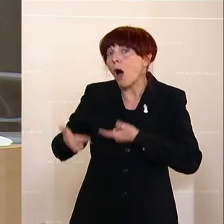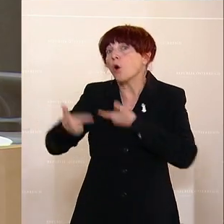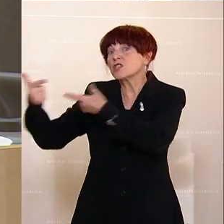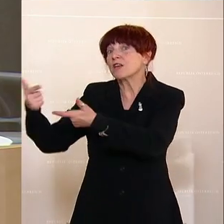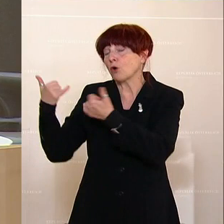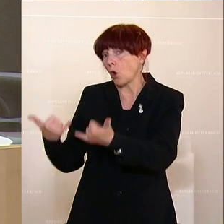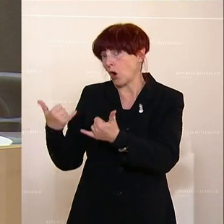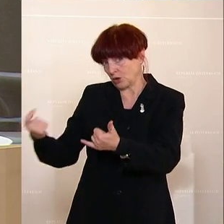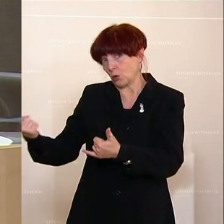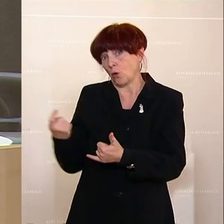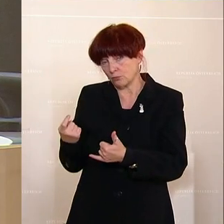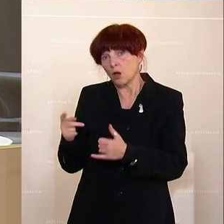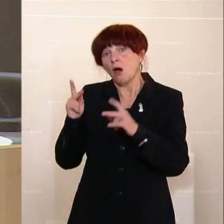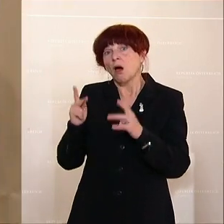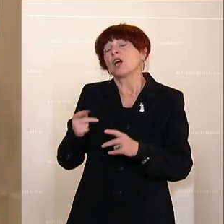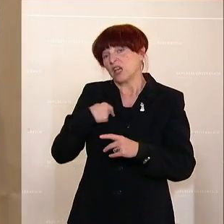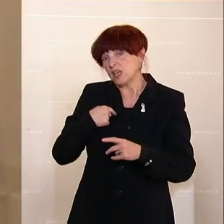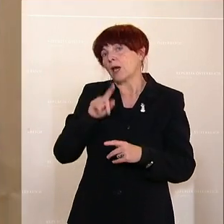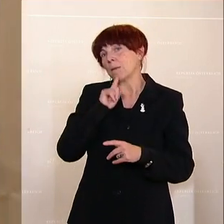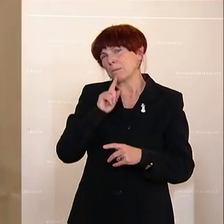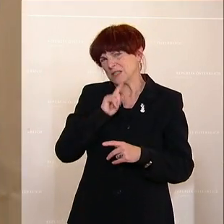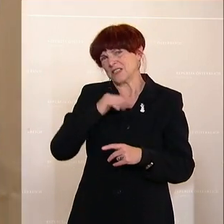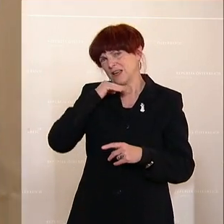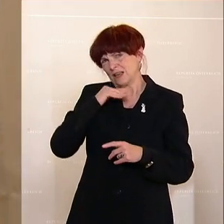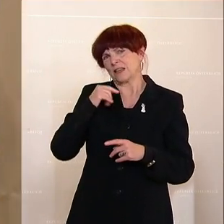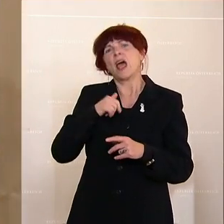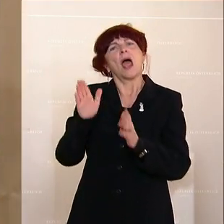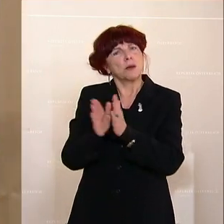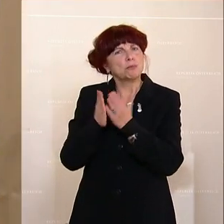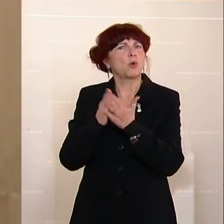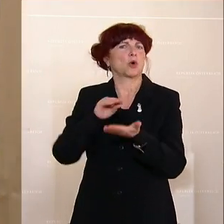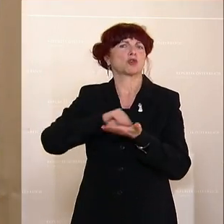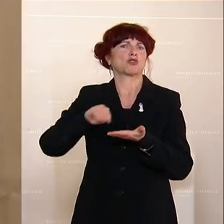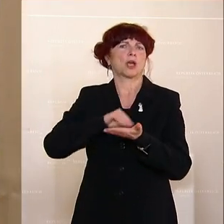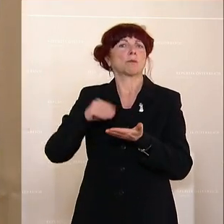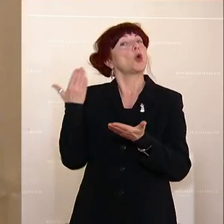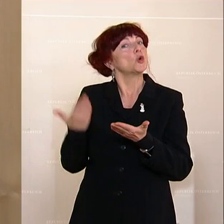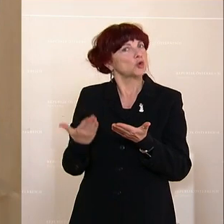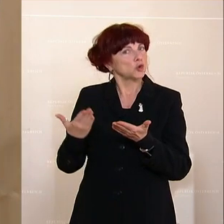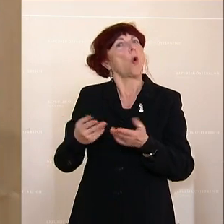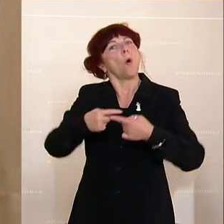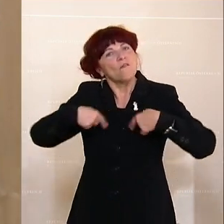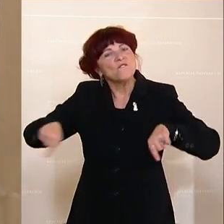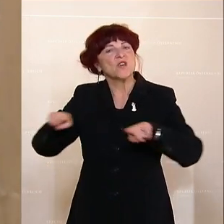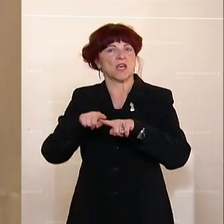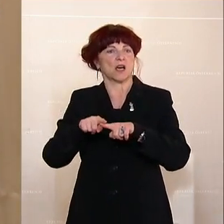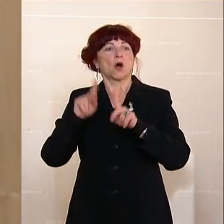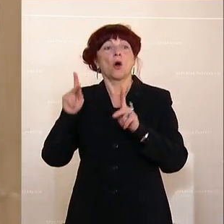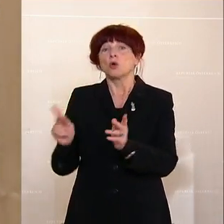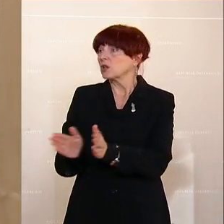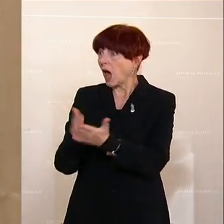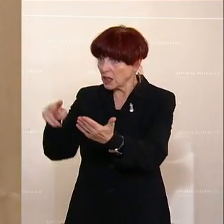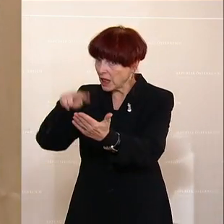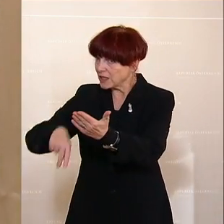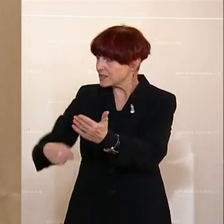dann habe ich ja ein bisschen eine Arbeit gemacht, über den Sommer für sich, habe ich ein Buch geschrieben, das heißt, so sind wir. Und Sie können gerne nachschlagen, warum es sich letztendlich ausgeliefert